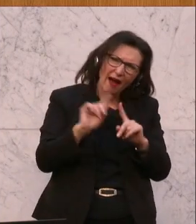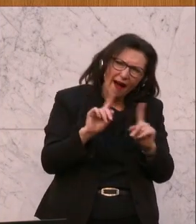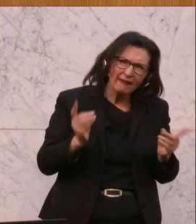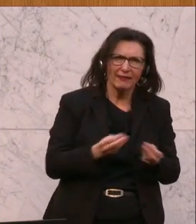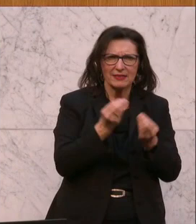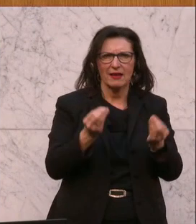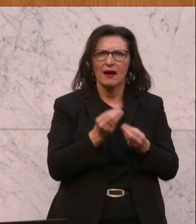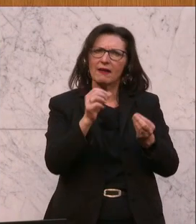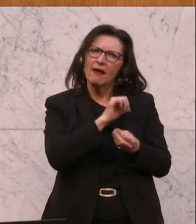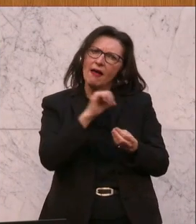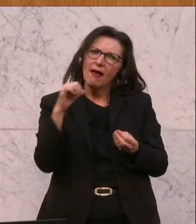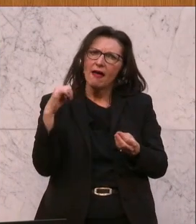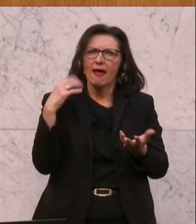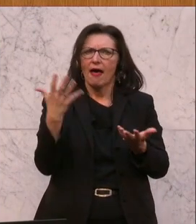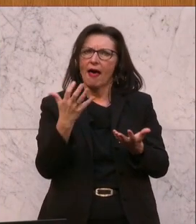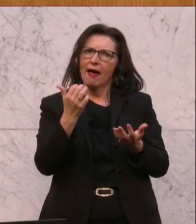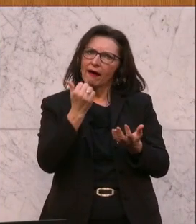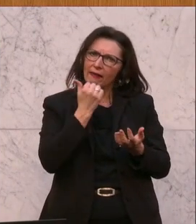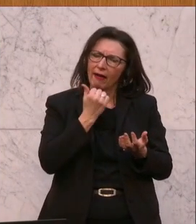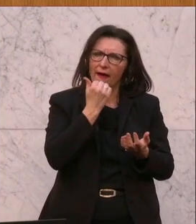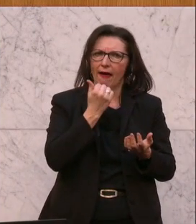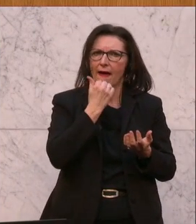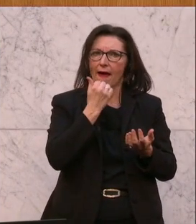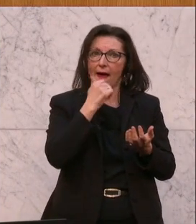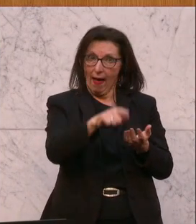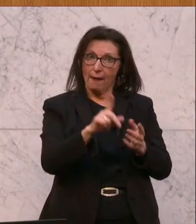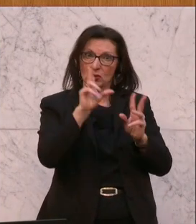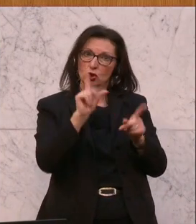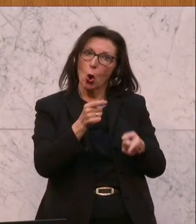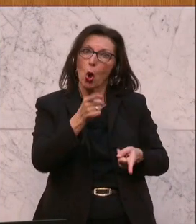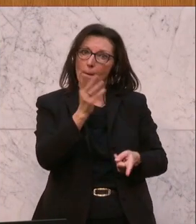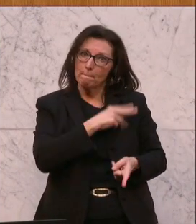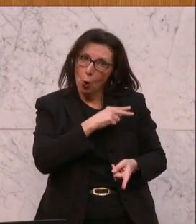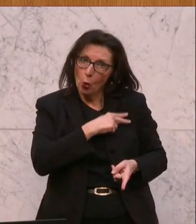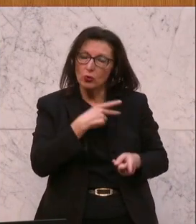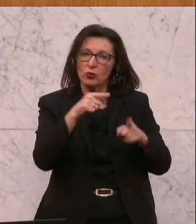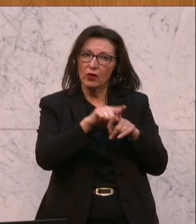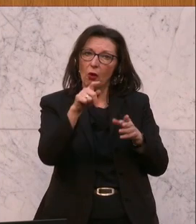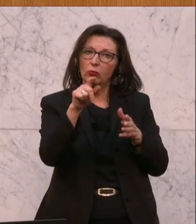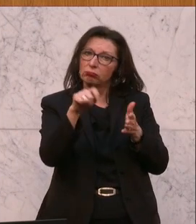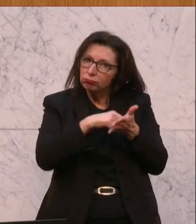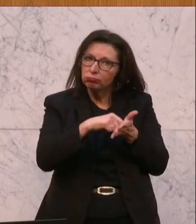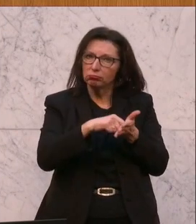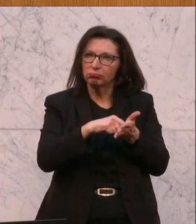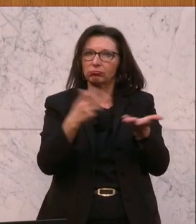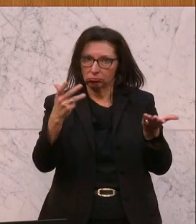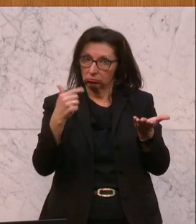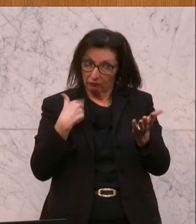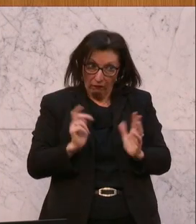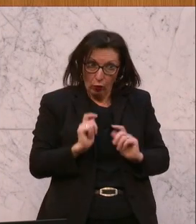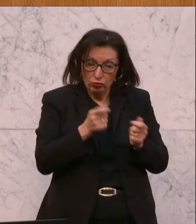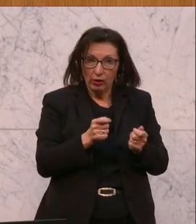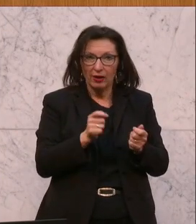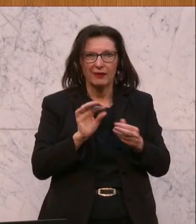Eigenheimbonus auf der anderen Seite vorgeschlagen. Leider hat es dafür kein Ergebnis mit dem